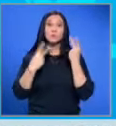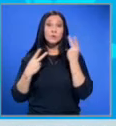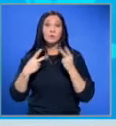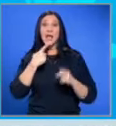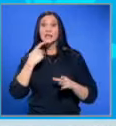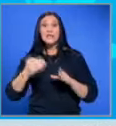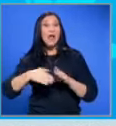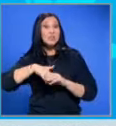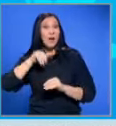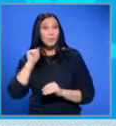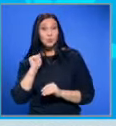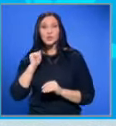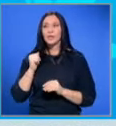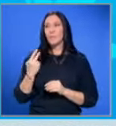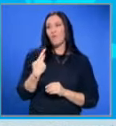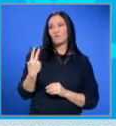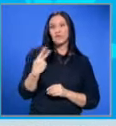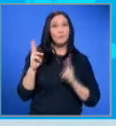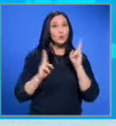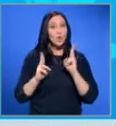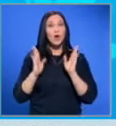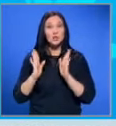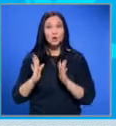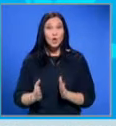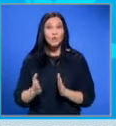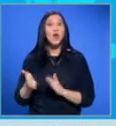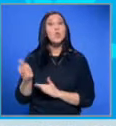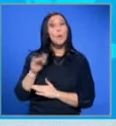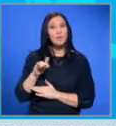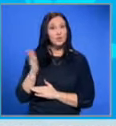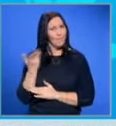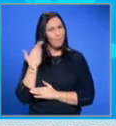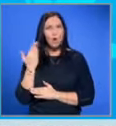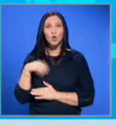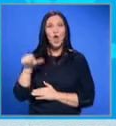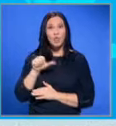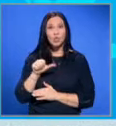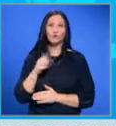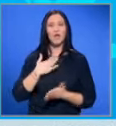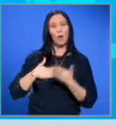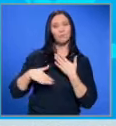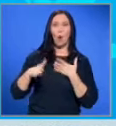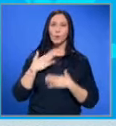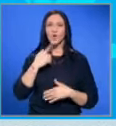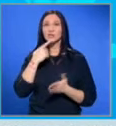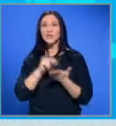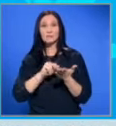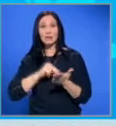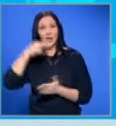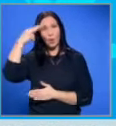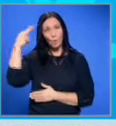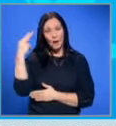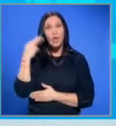имало споразумение за напускане по взаимно съгласие. Остановено обаче било, че Антонов се бил облагодетелствал за сметка на